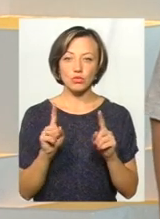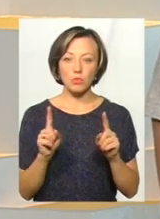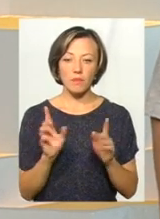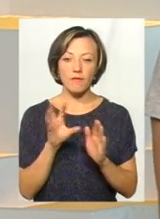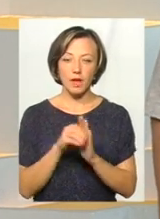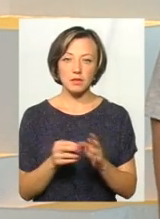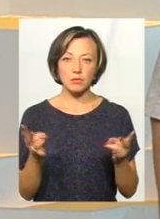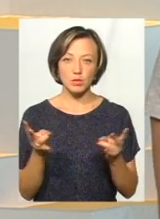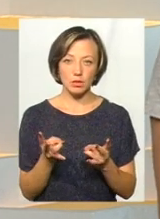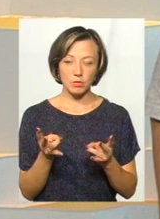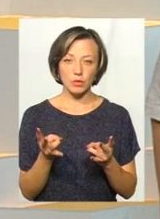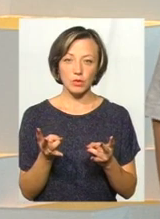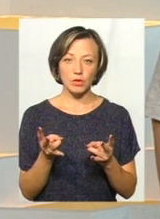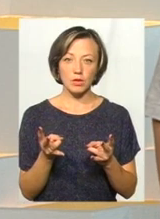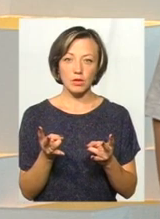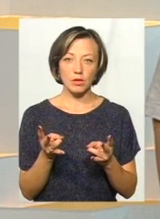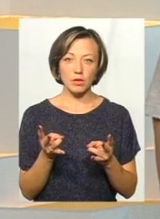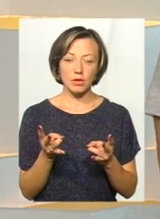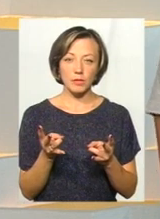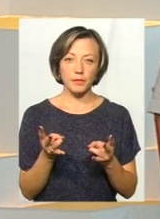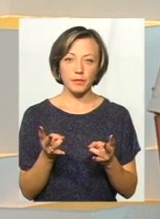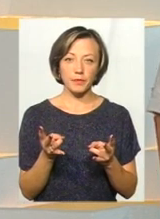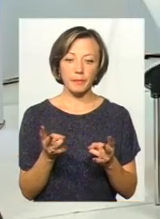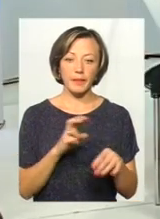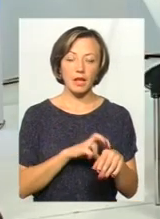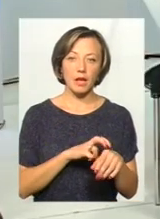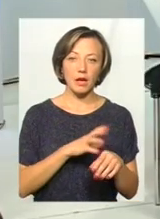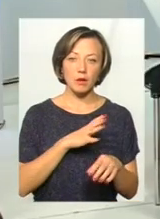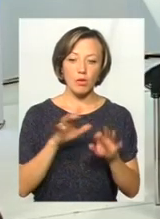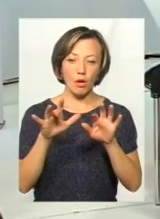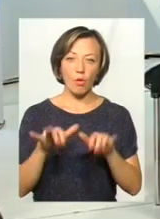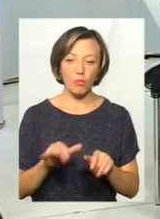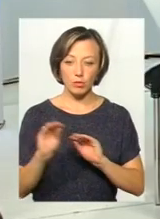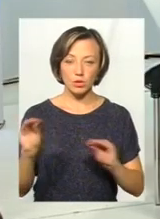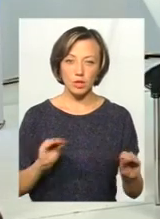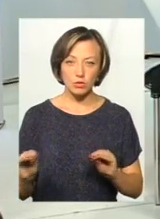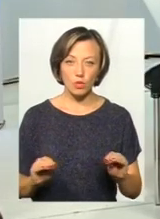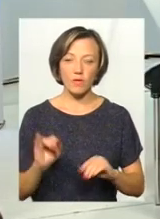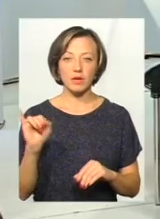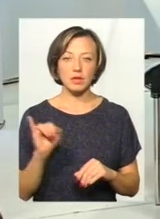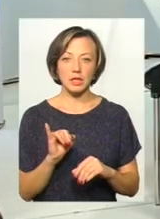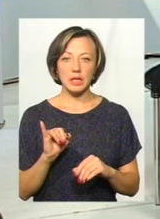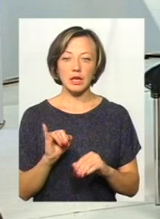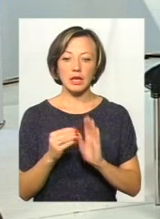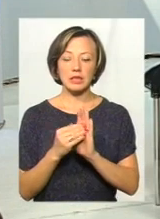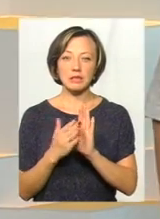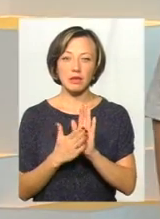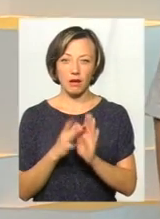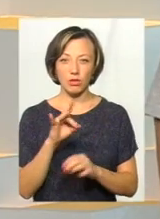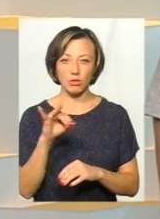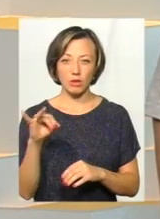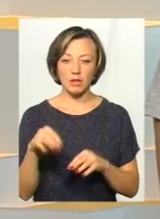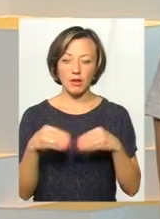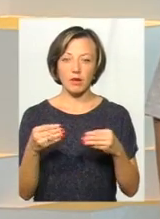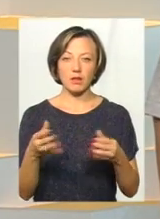вже ввести, потрібно, щоб вже і лікарі були комп'ютеризовані, і реєстратори давали чіткі